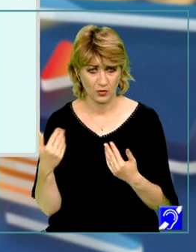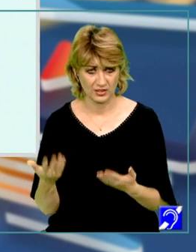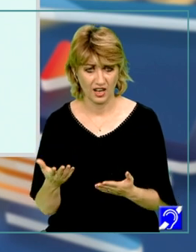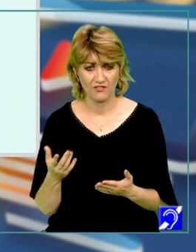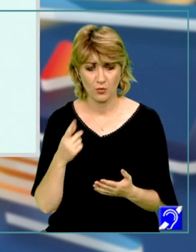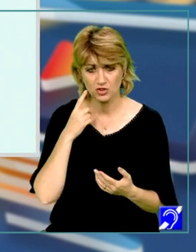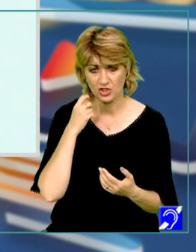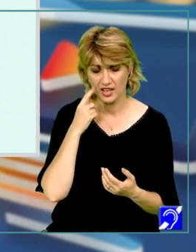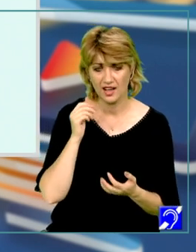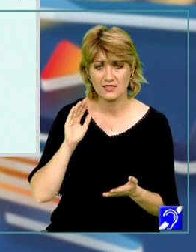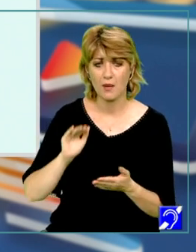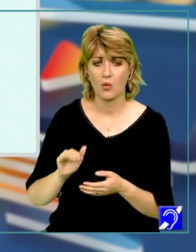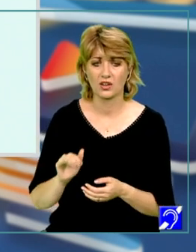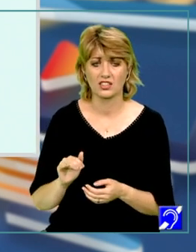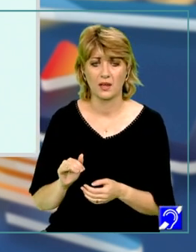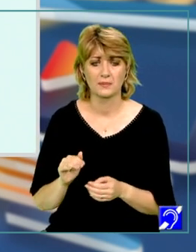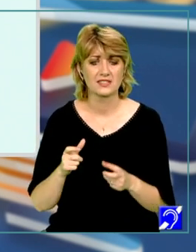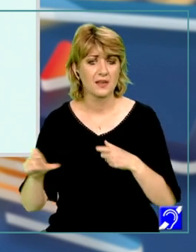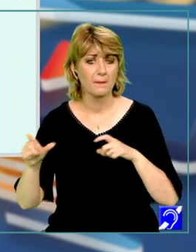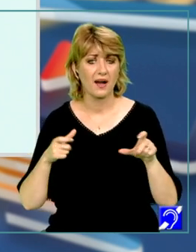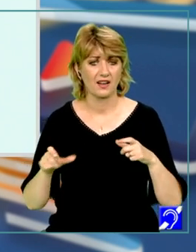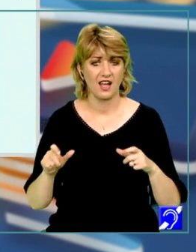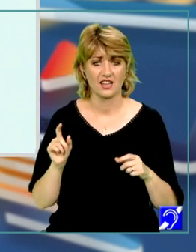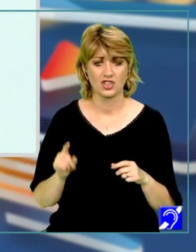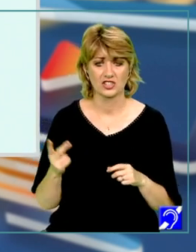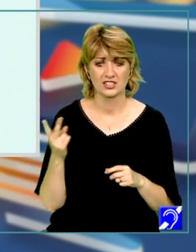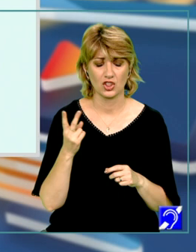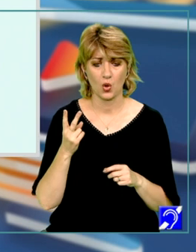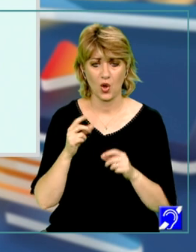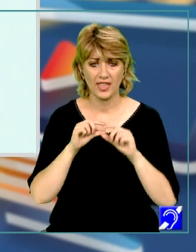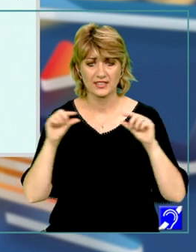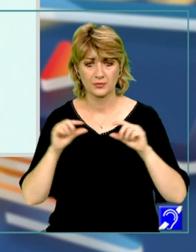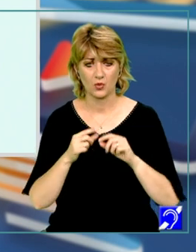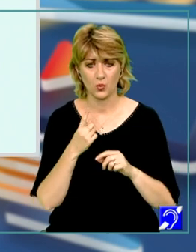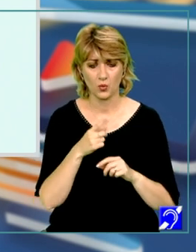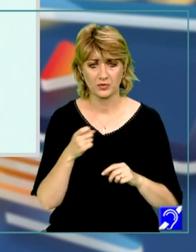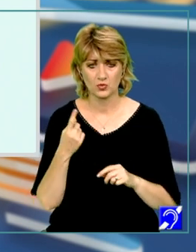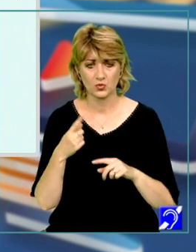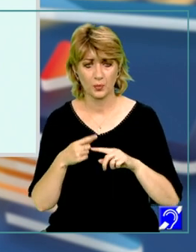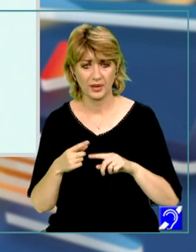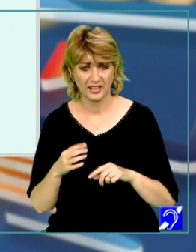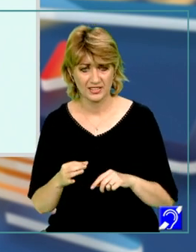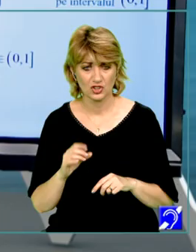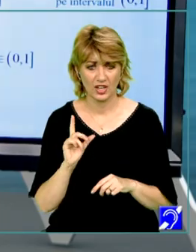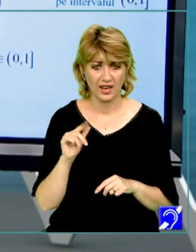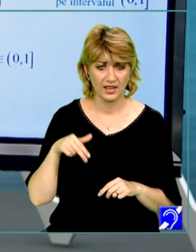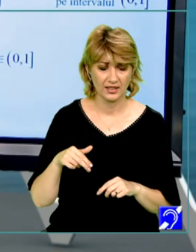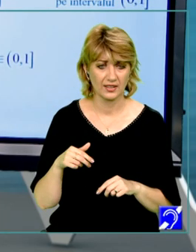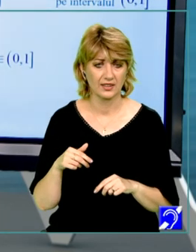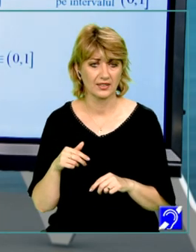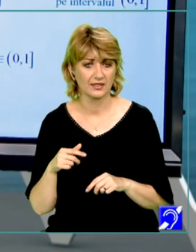încerca să abordăm separat aceste două expresii, 1 minus 1 pe x și logaim natural de x.